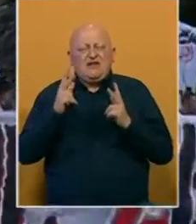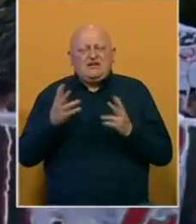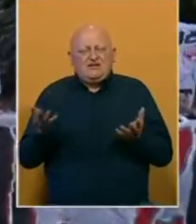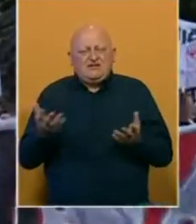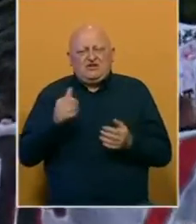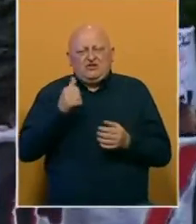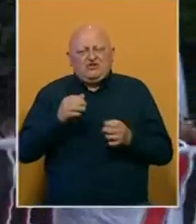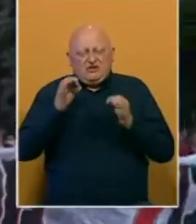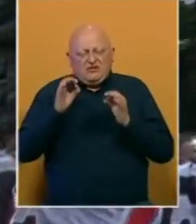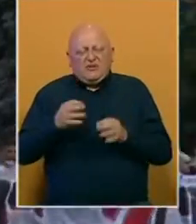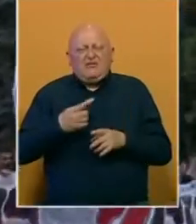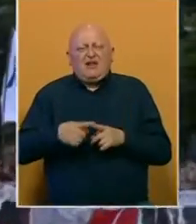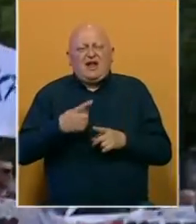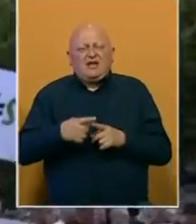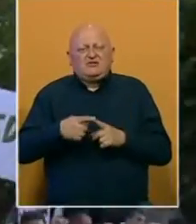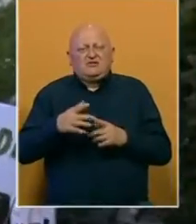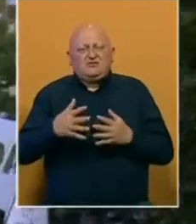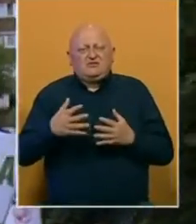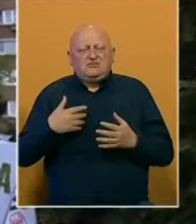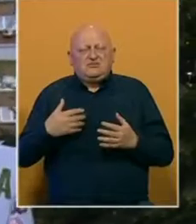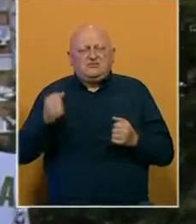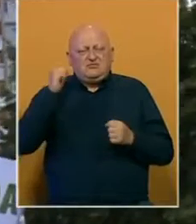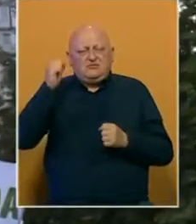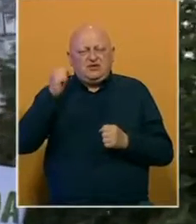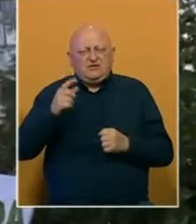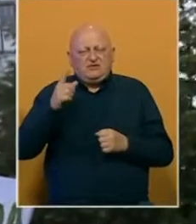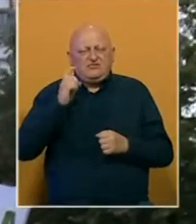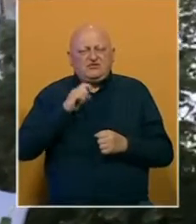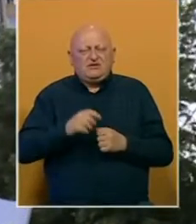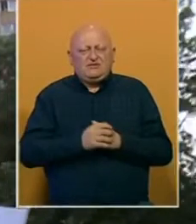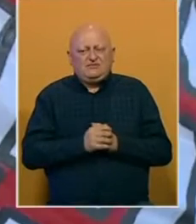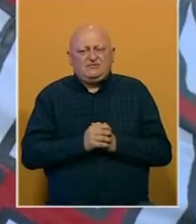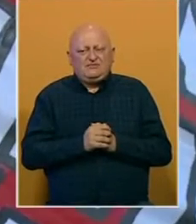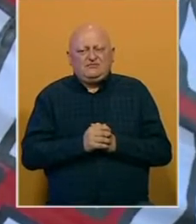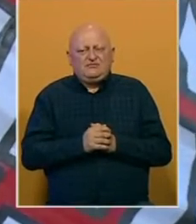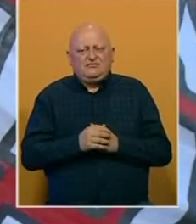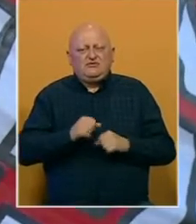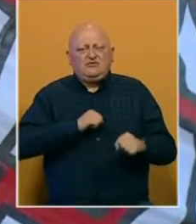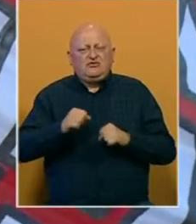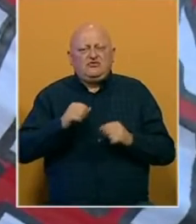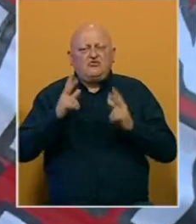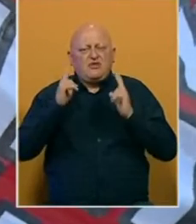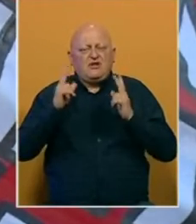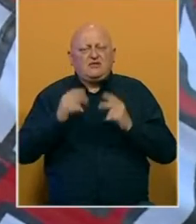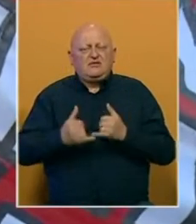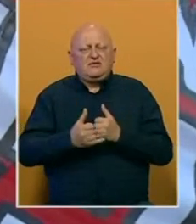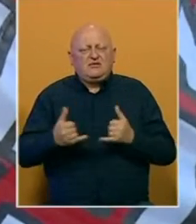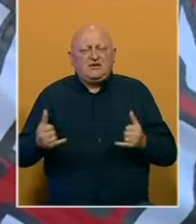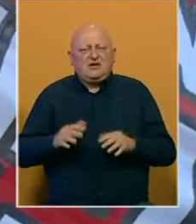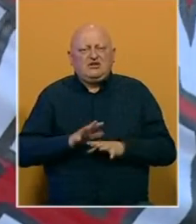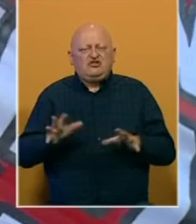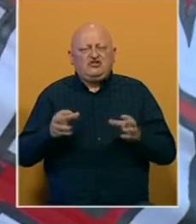konkretan razlog za večerašnji protesni skup u Zenici. Uprava i navijači i građani i šira